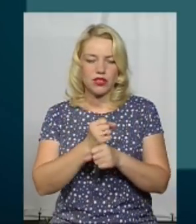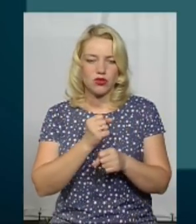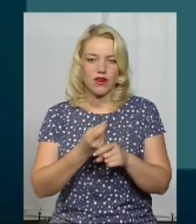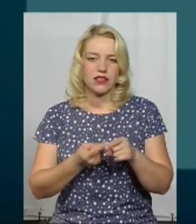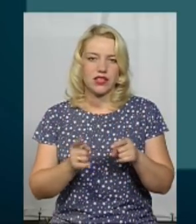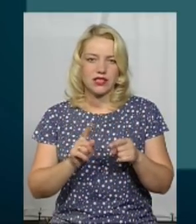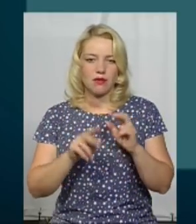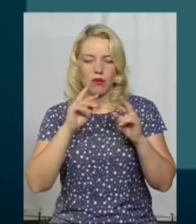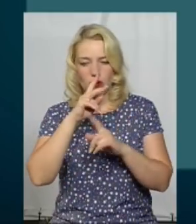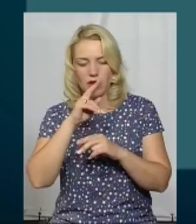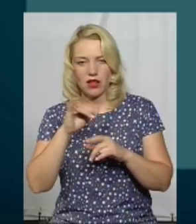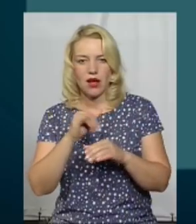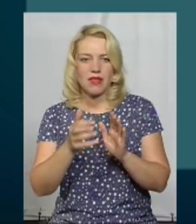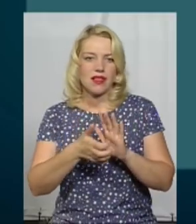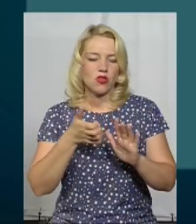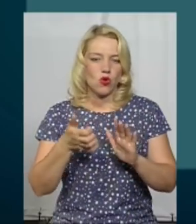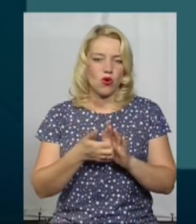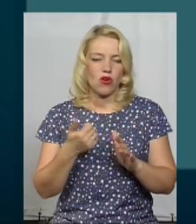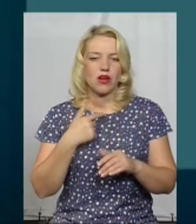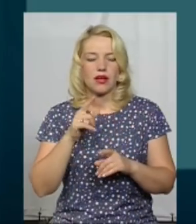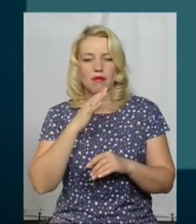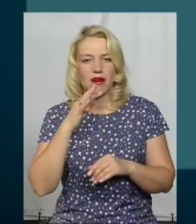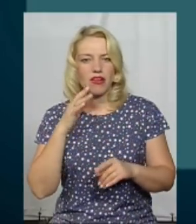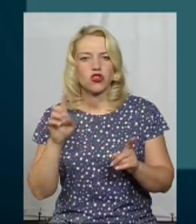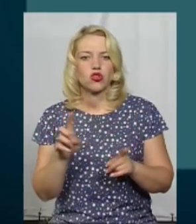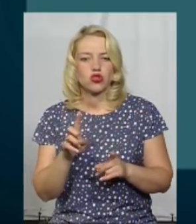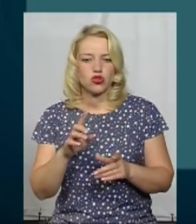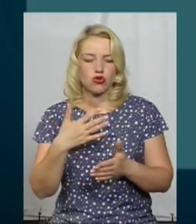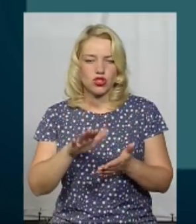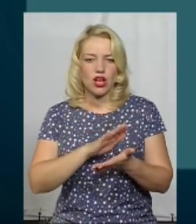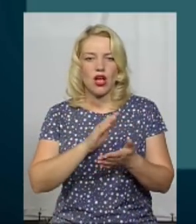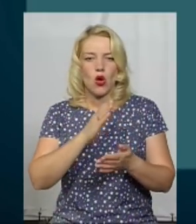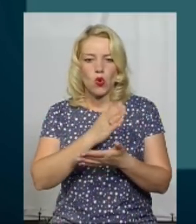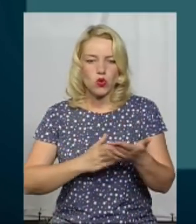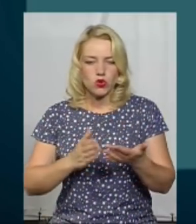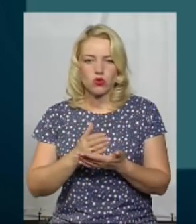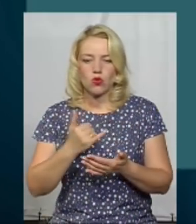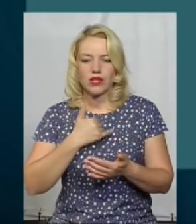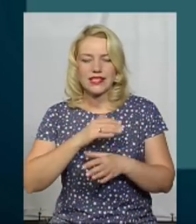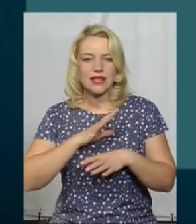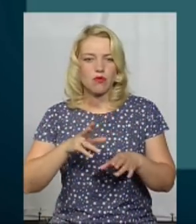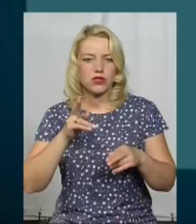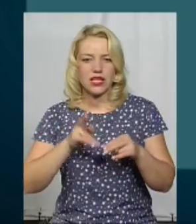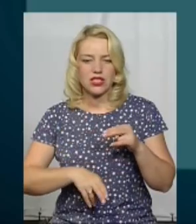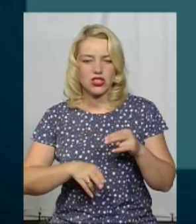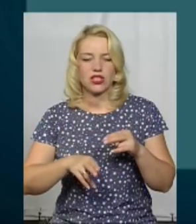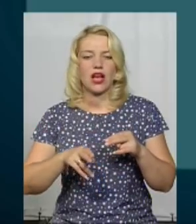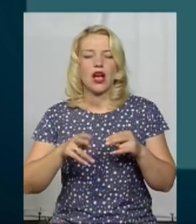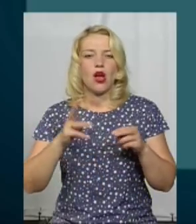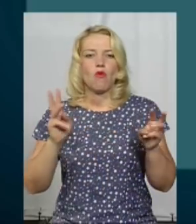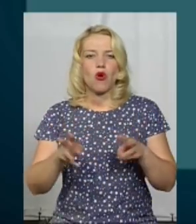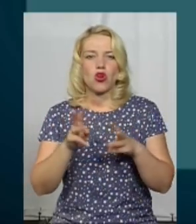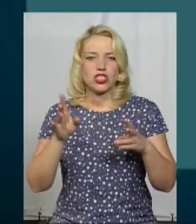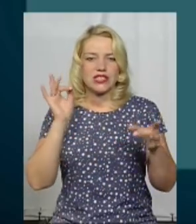помилками, над цими недоліками. Ми вже багато чого усунули. У нас не було закінчено пожежна сигналізація, там